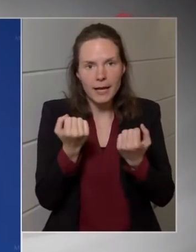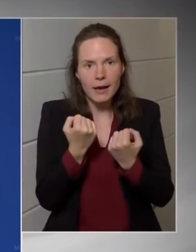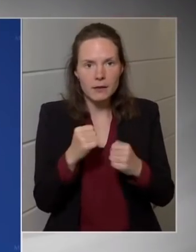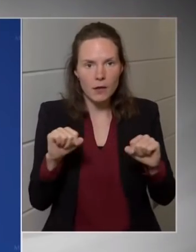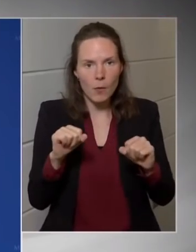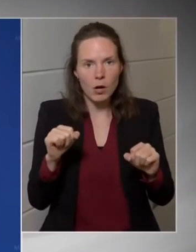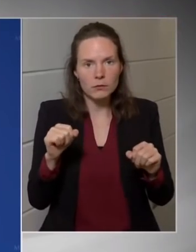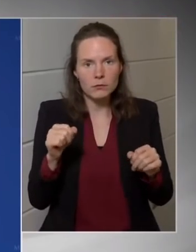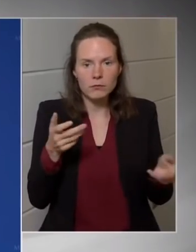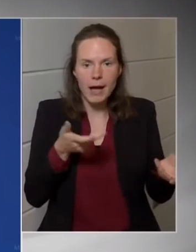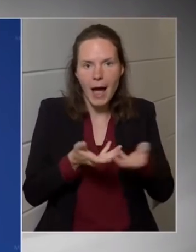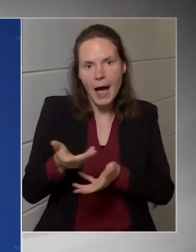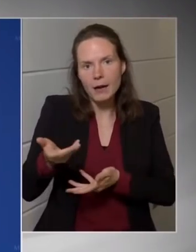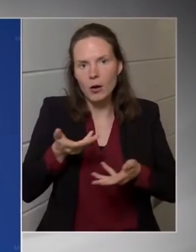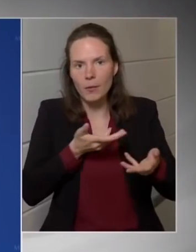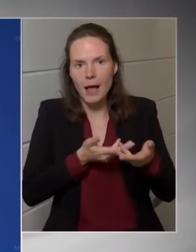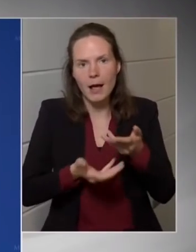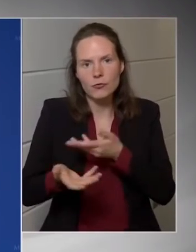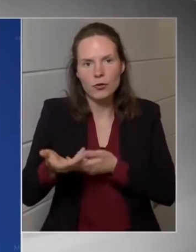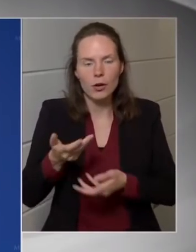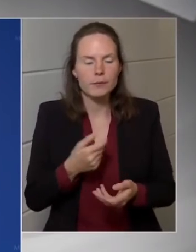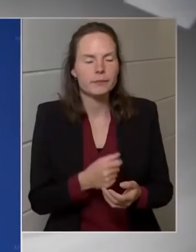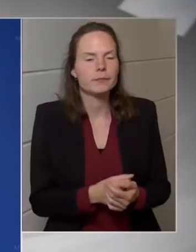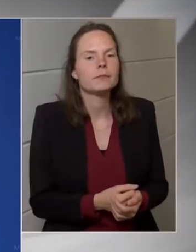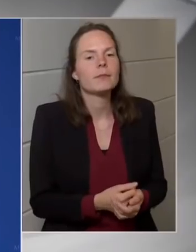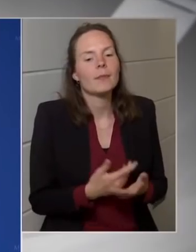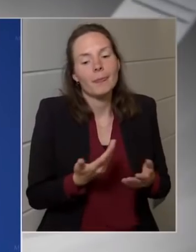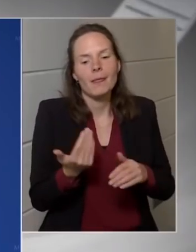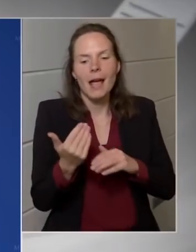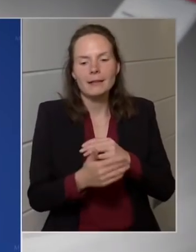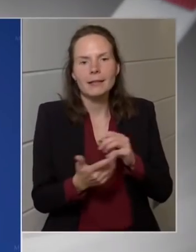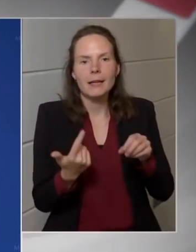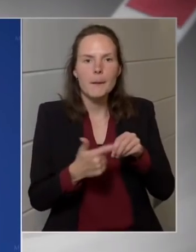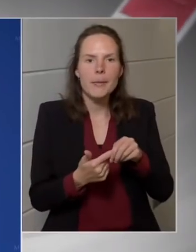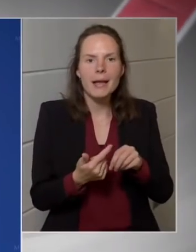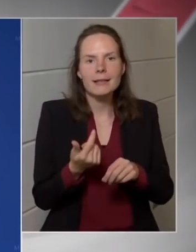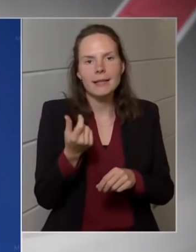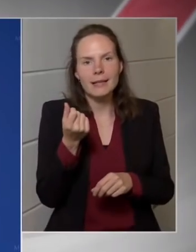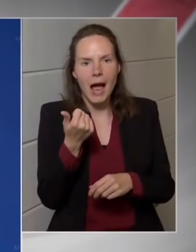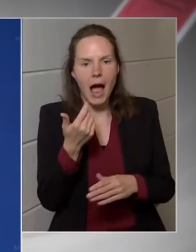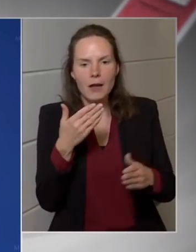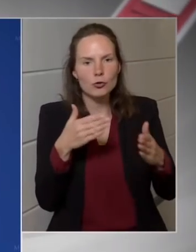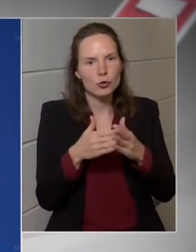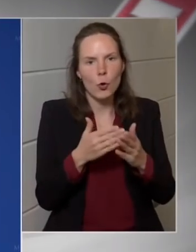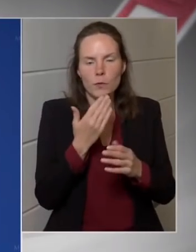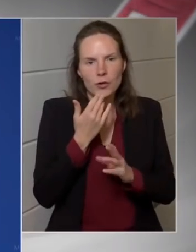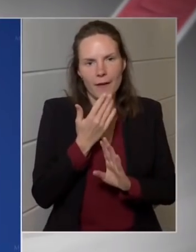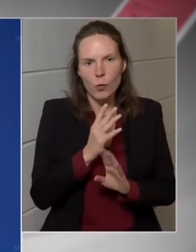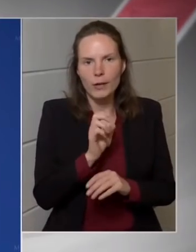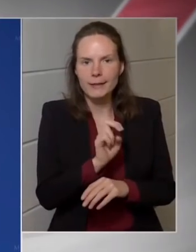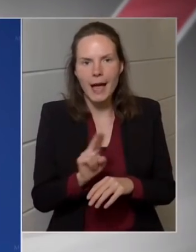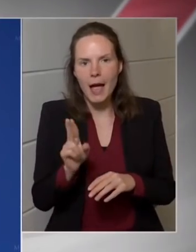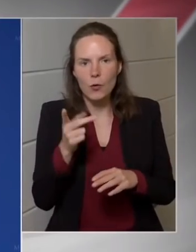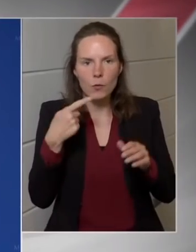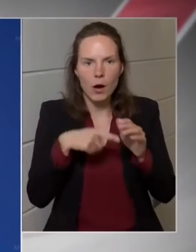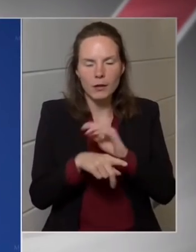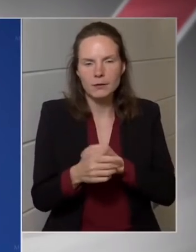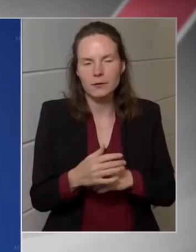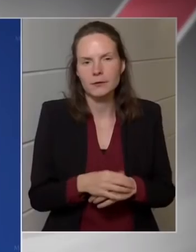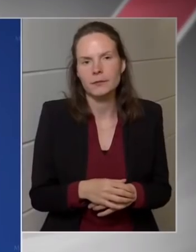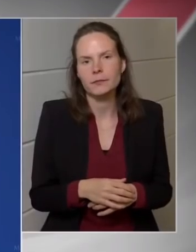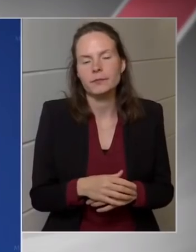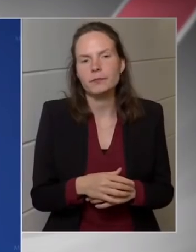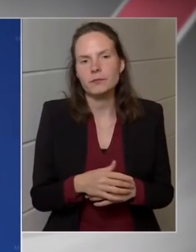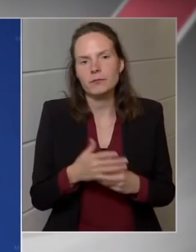Tehát eddig még benzinárstopp sem volt az Európai Unióban, ezért azt kell mondjam, hogy a helyzet újszerű, nyilván az Európai Unió is ezt